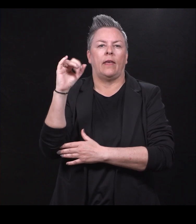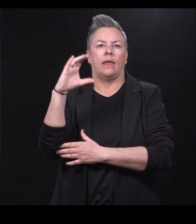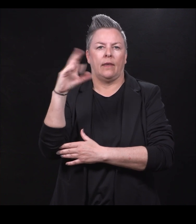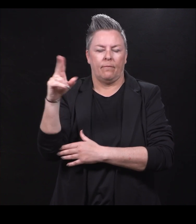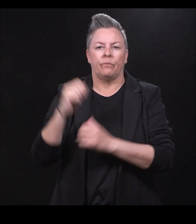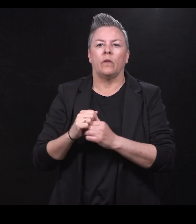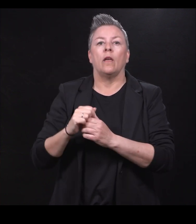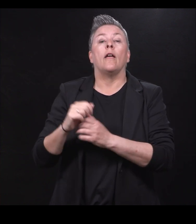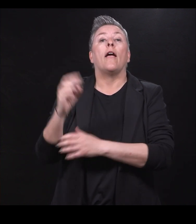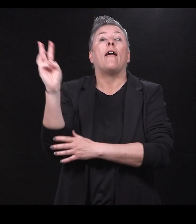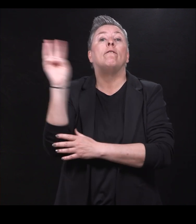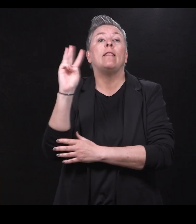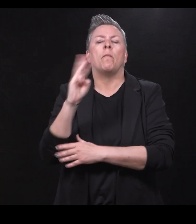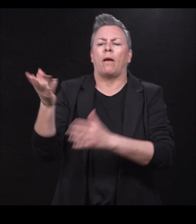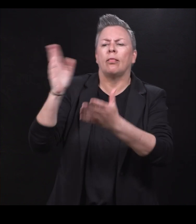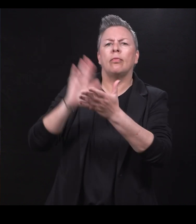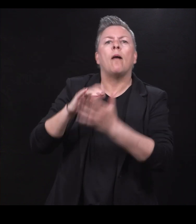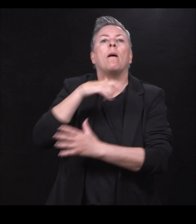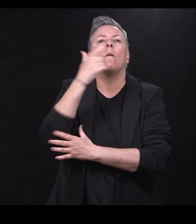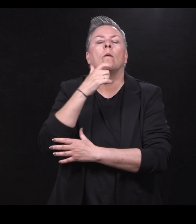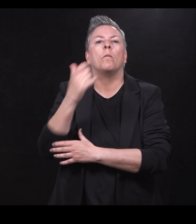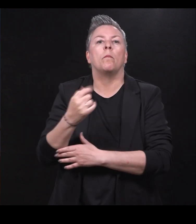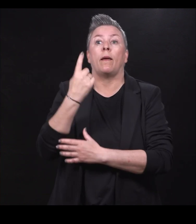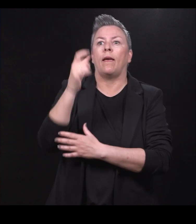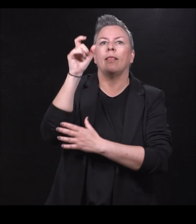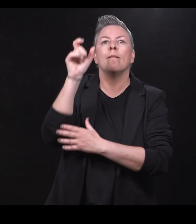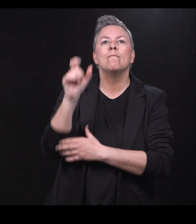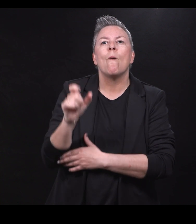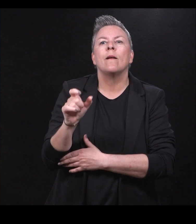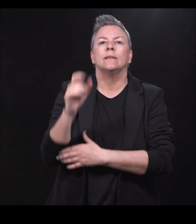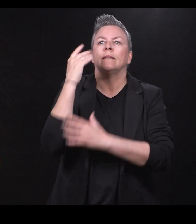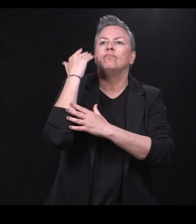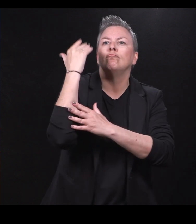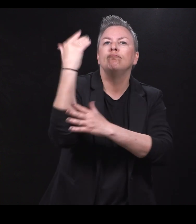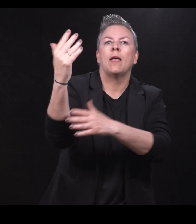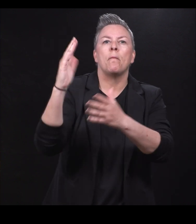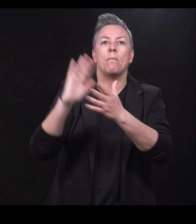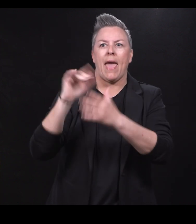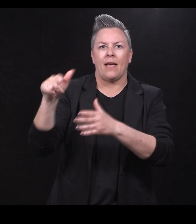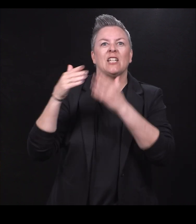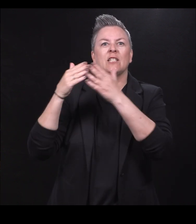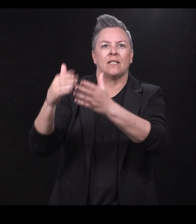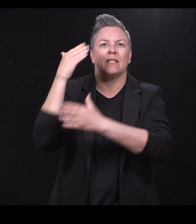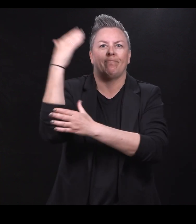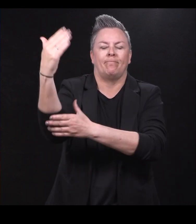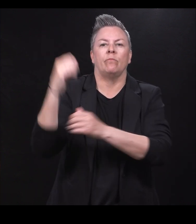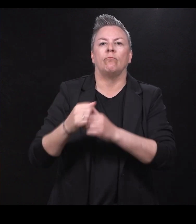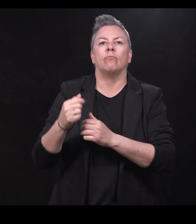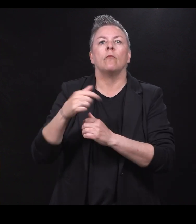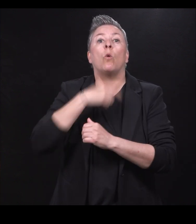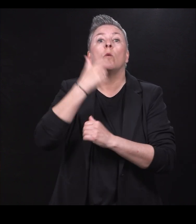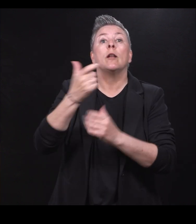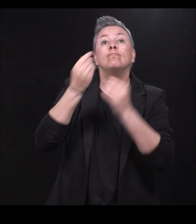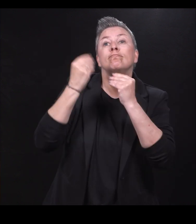seg ungdom, en månedes lang seilas med seg kjipet. hvor de lærer å seile,